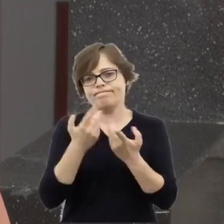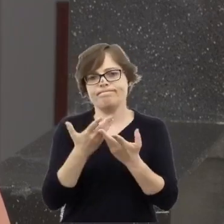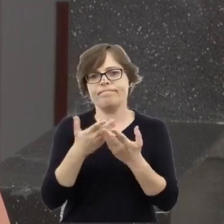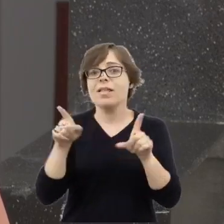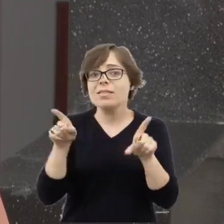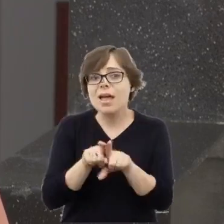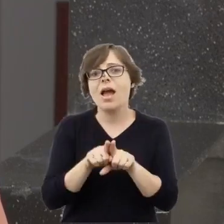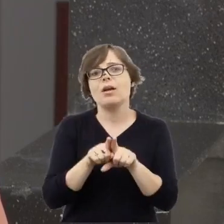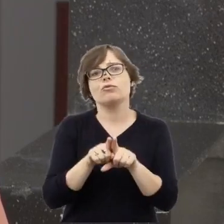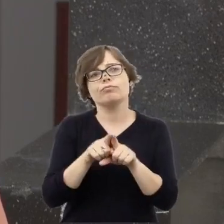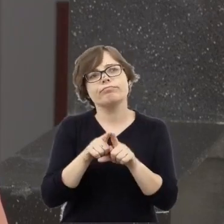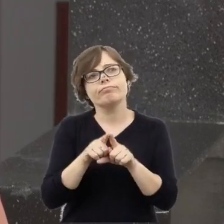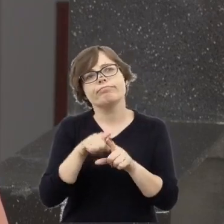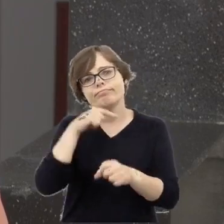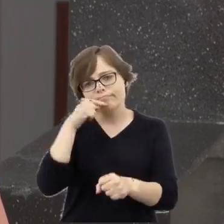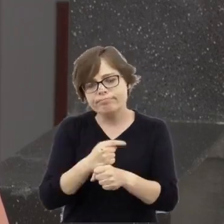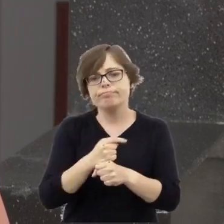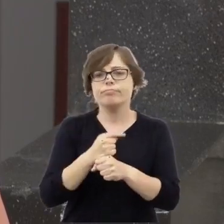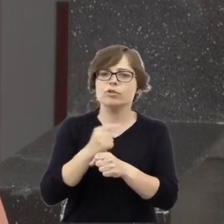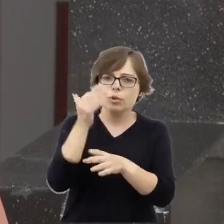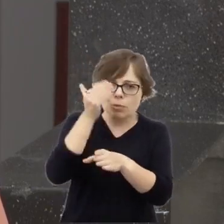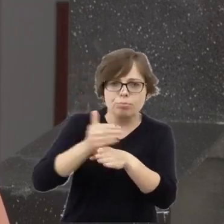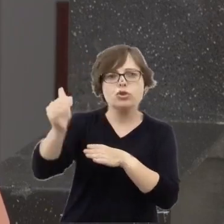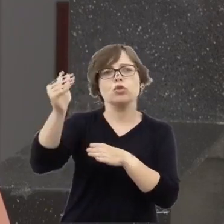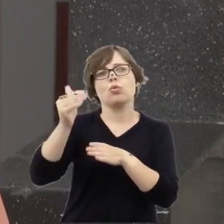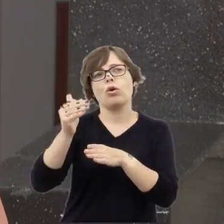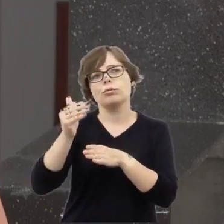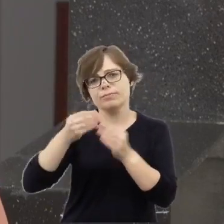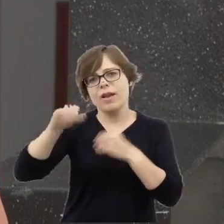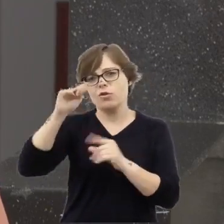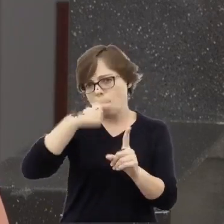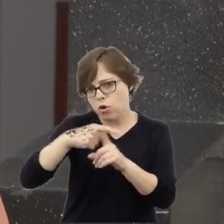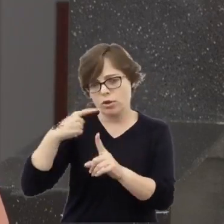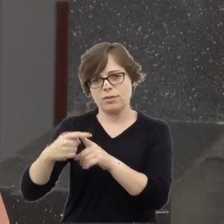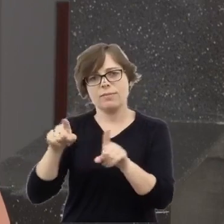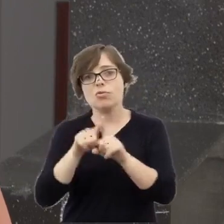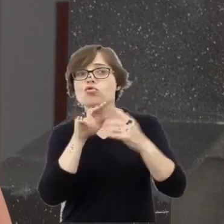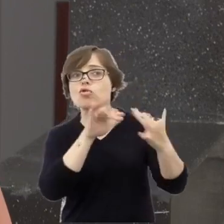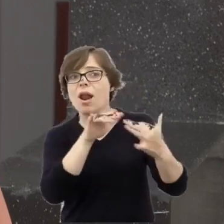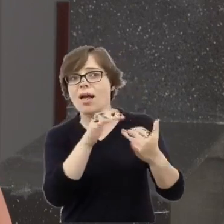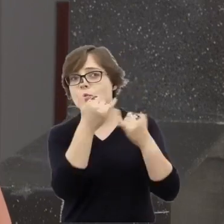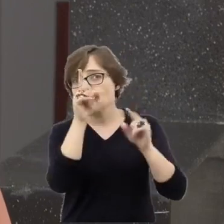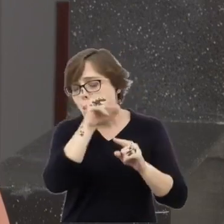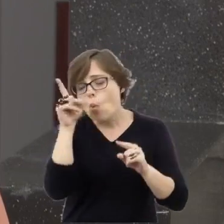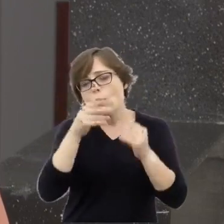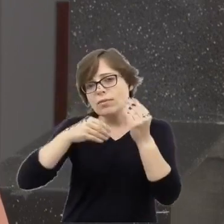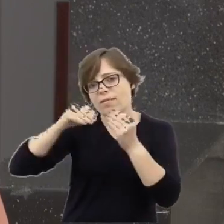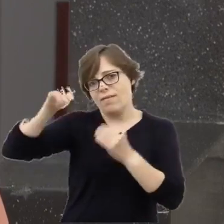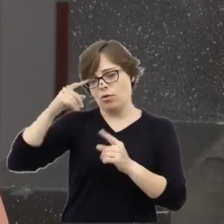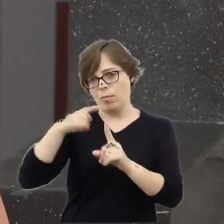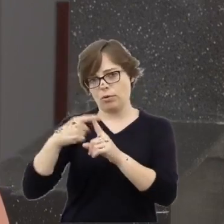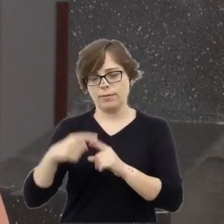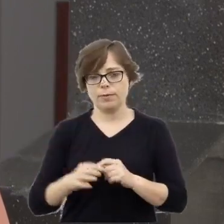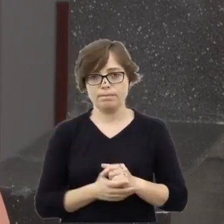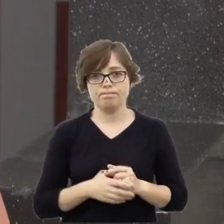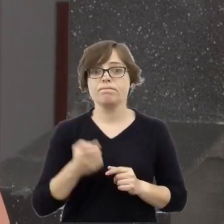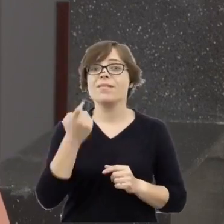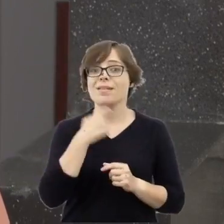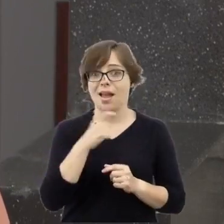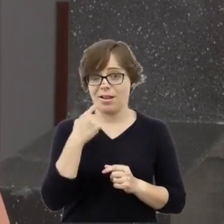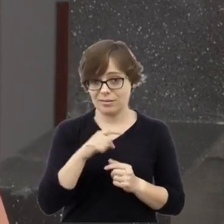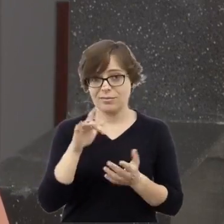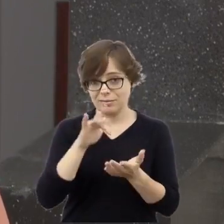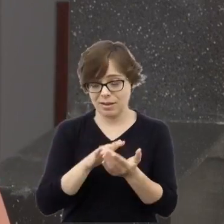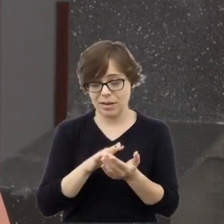pozytywne dla nas, dla naszych relacji międzyludzkich. W Kielcach 4 lipca